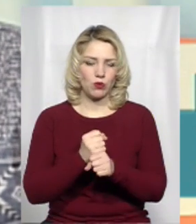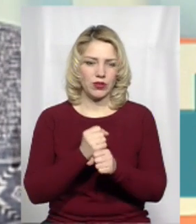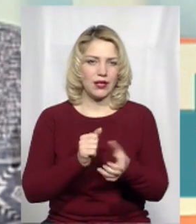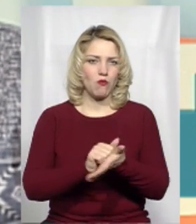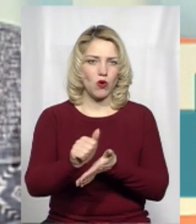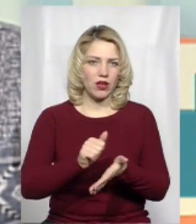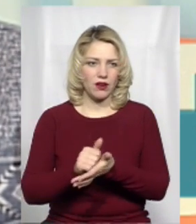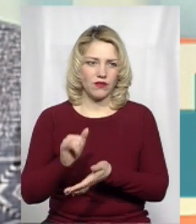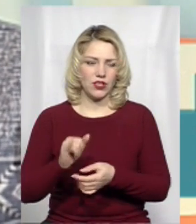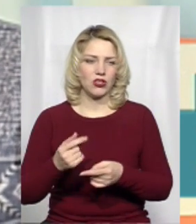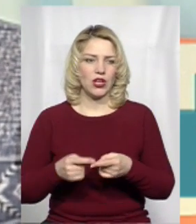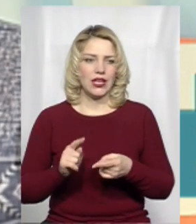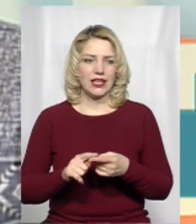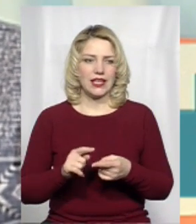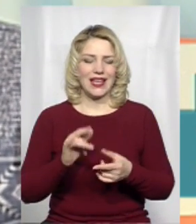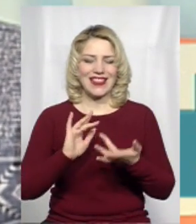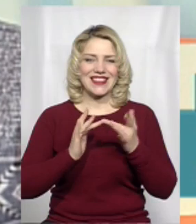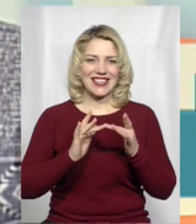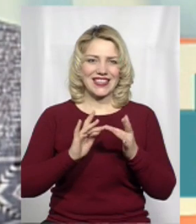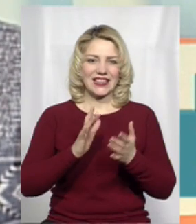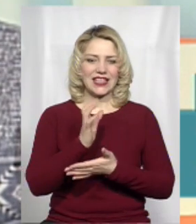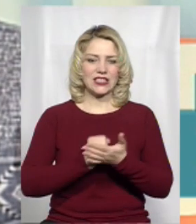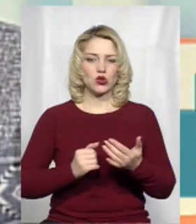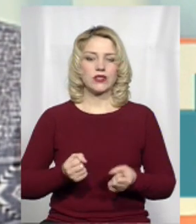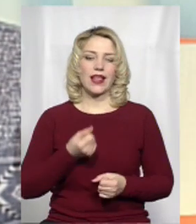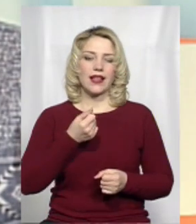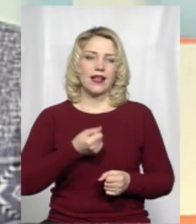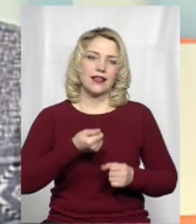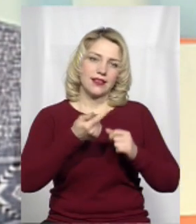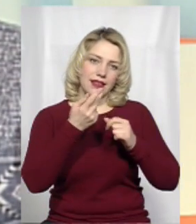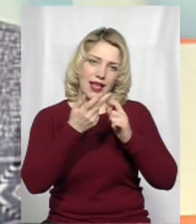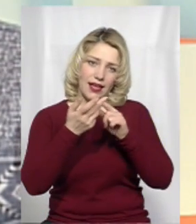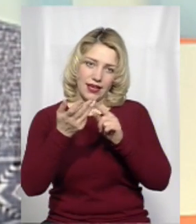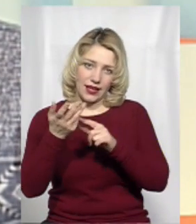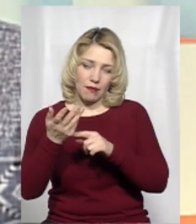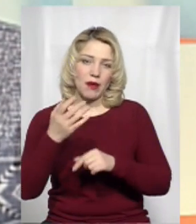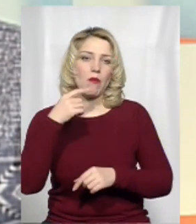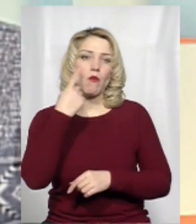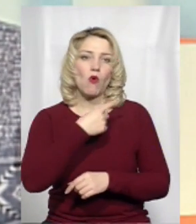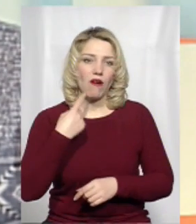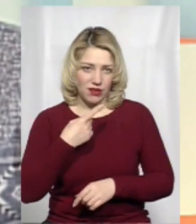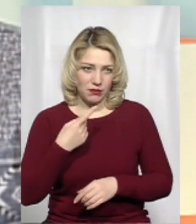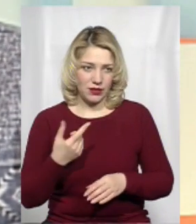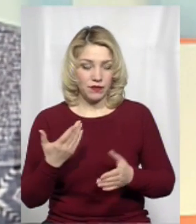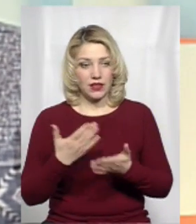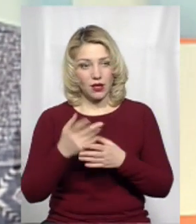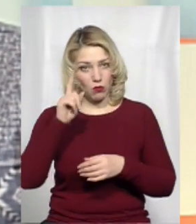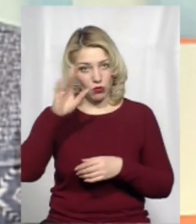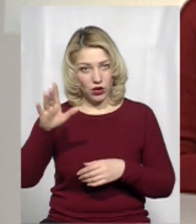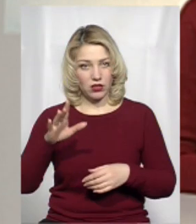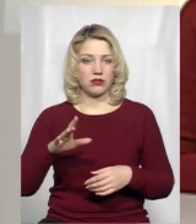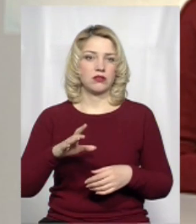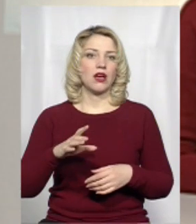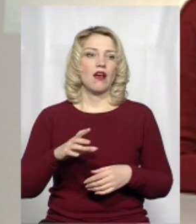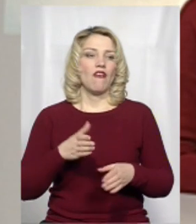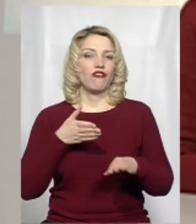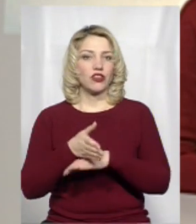інтернет-ресурс декількома мовами. Наприклад, зараз дуже набуває популярності відвідування Україною поляками,